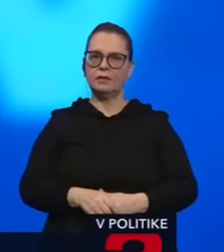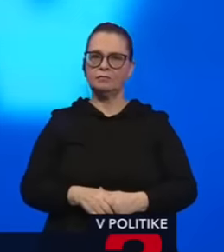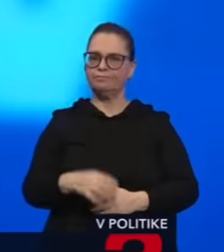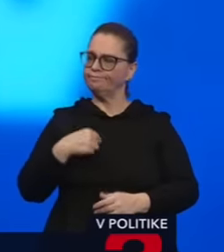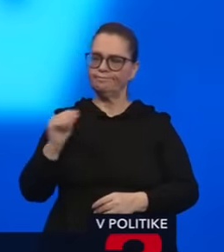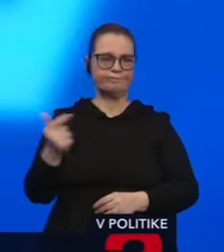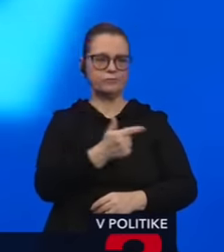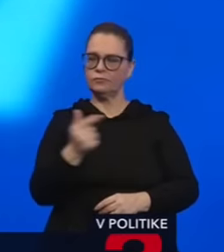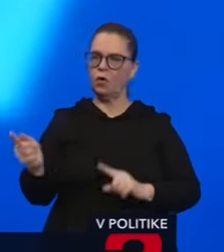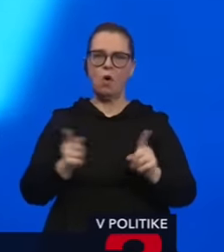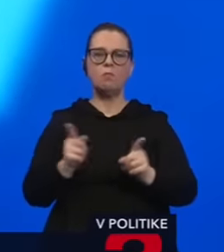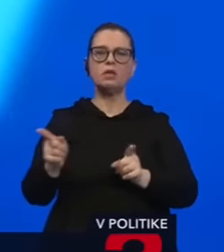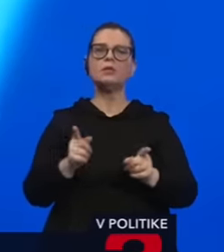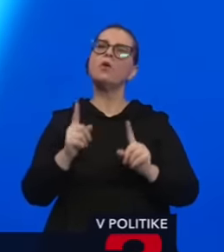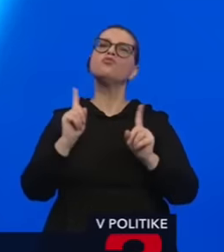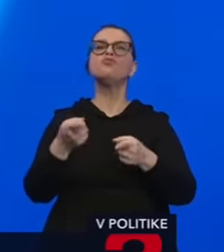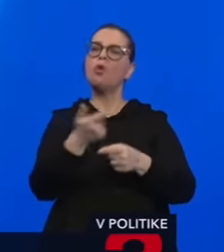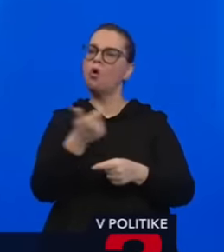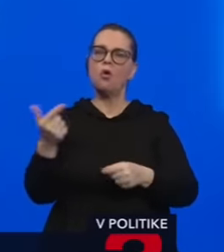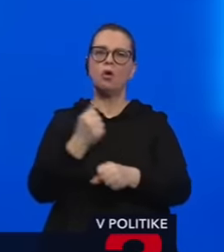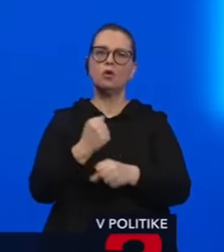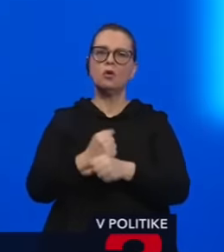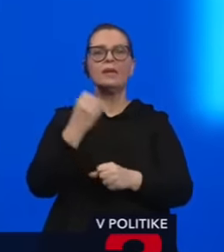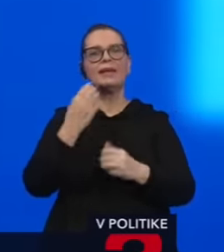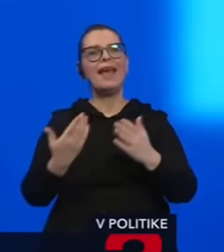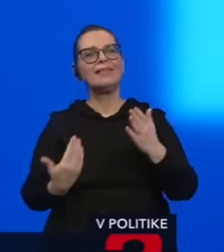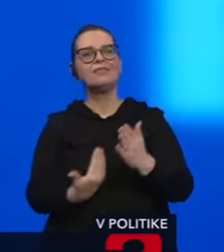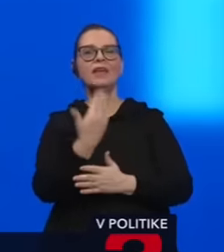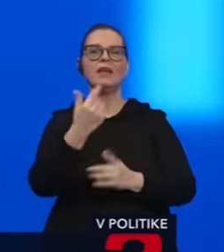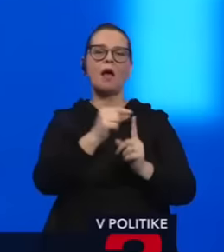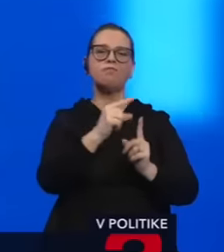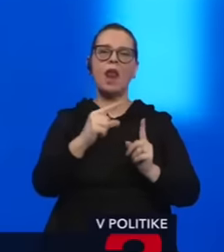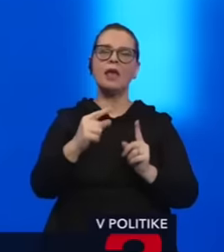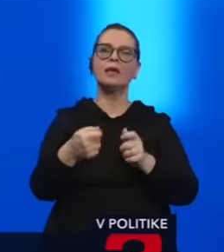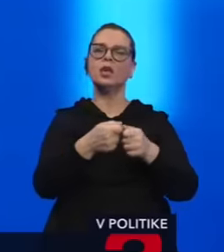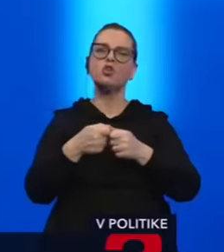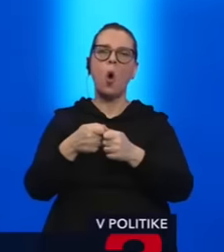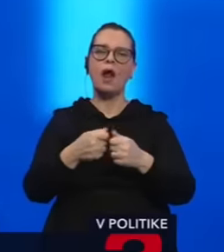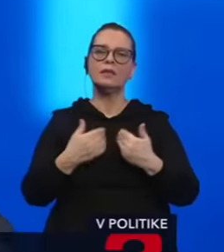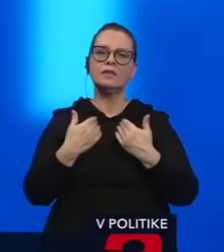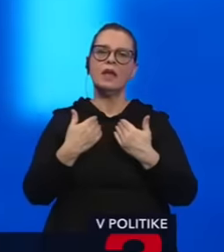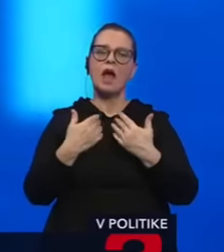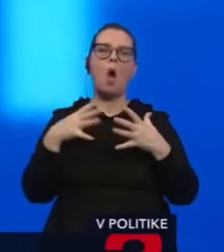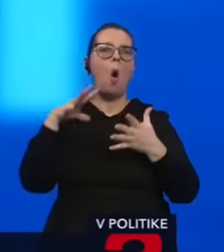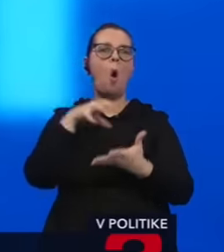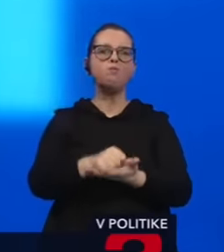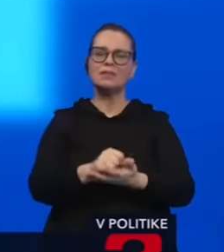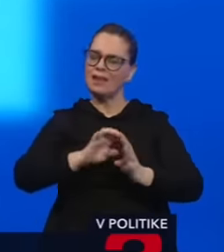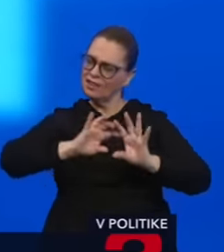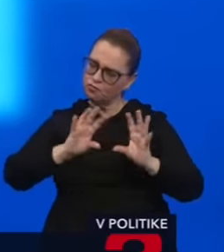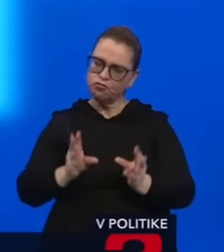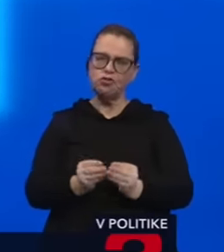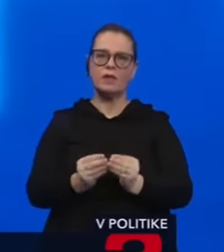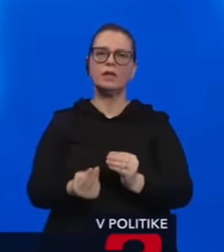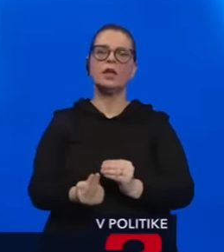robiť, ak prezidentské voľby vyhrá Peter Pelegrini a koalícia dostane naozaj alebo obsadí všetky